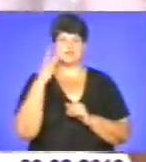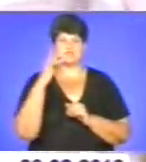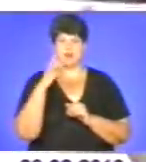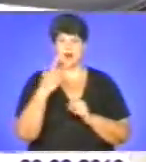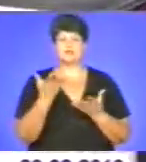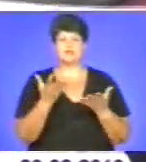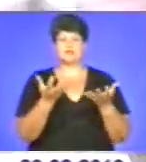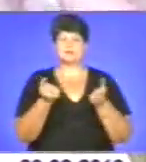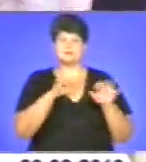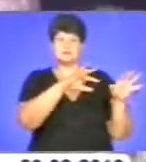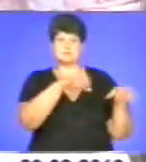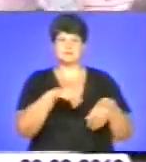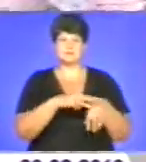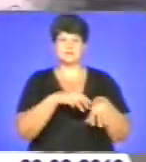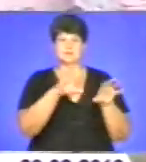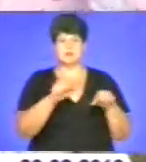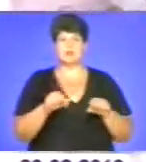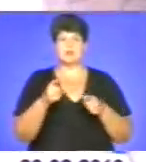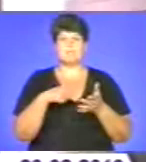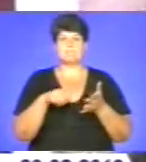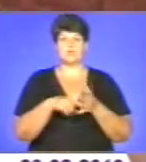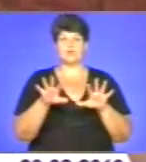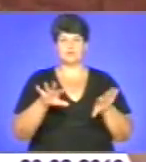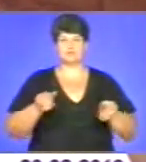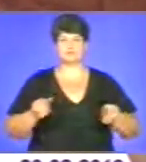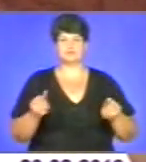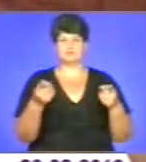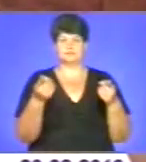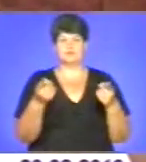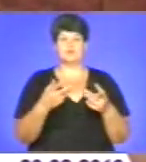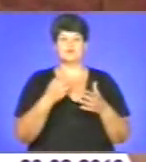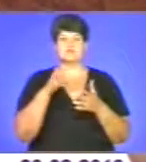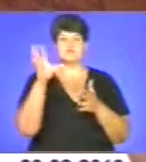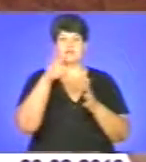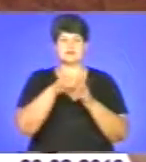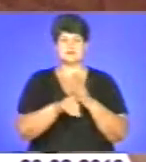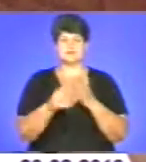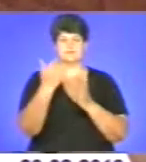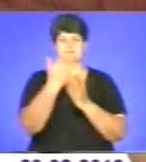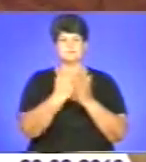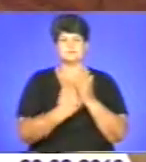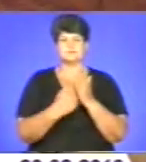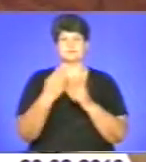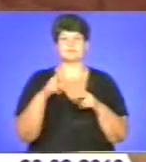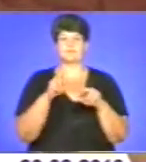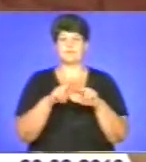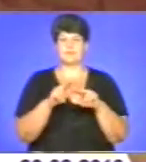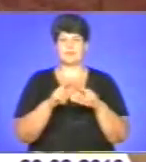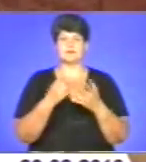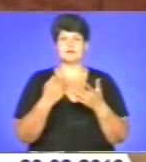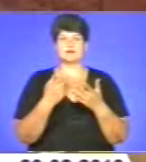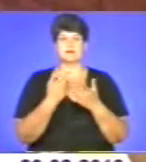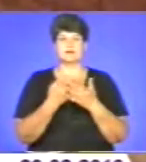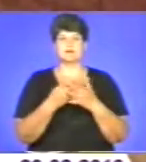отримані ним кошти. Міського голову затримали. Відомості при вказанні правопорушення внасені до єдиного реєстру досудового прослідування за ознаками